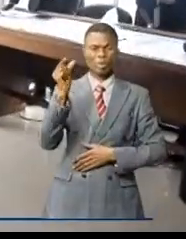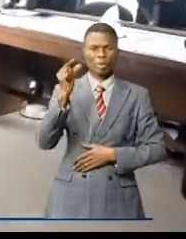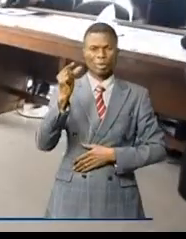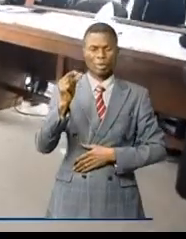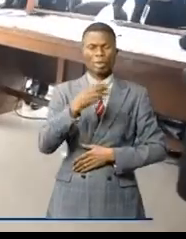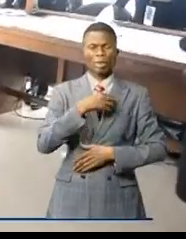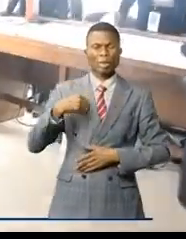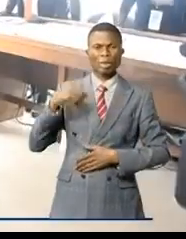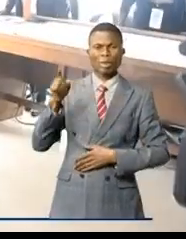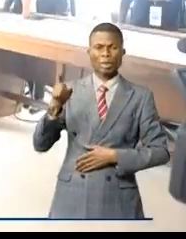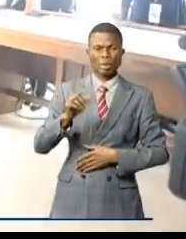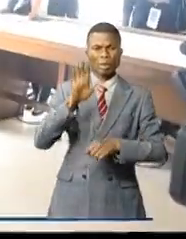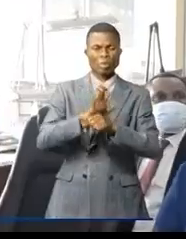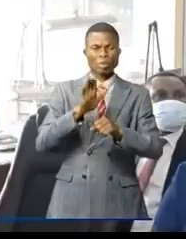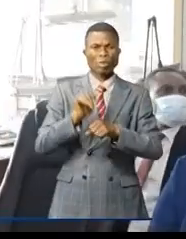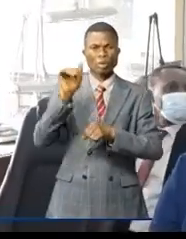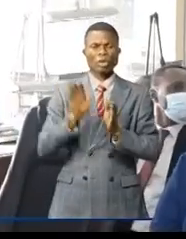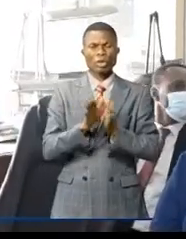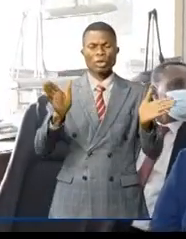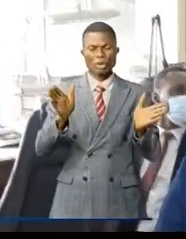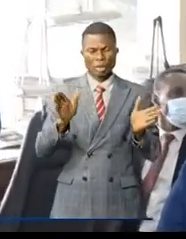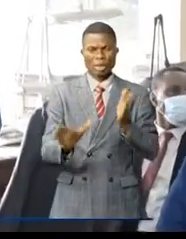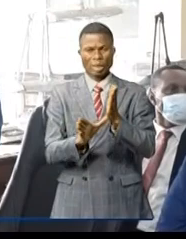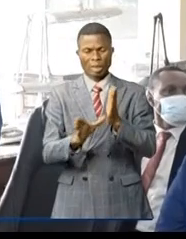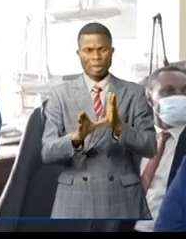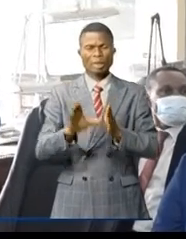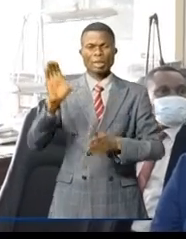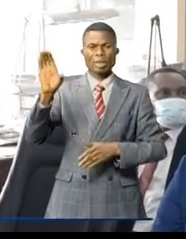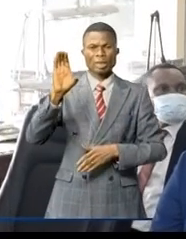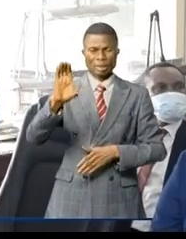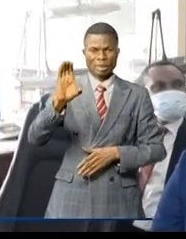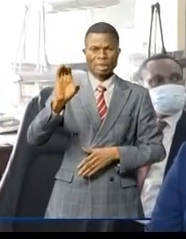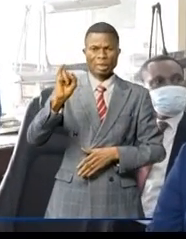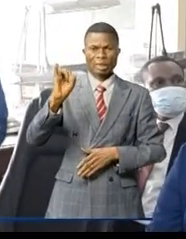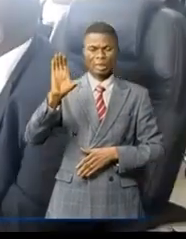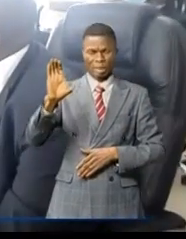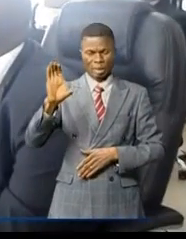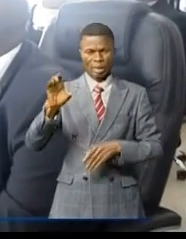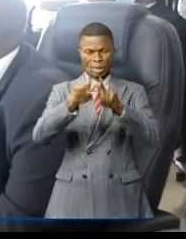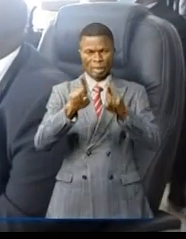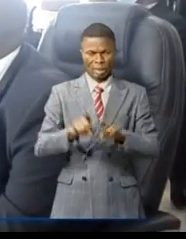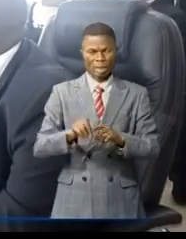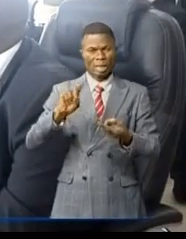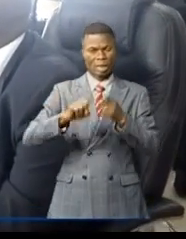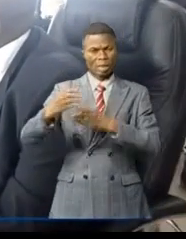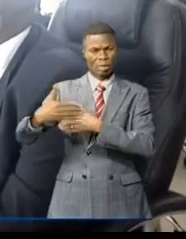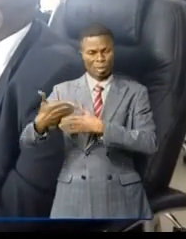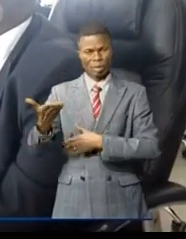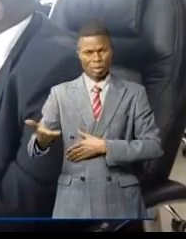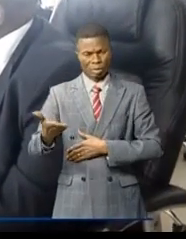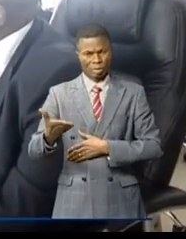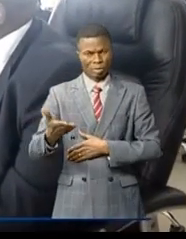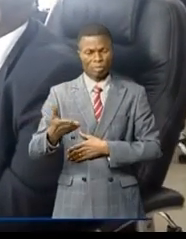Antonin Tsomba, devant le directeur général à d'interim du CEC, Frédéric Mwambakanyeku et ses proches collaborateurs.